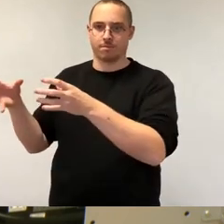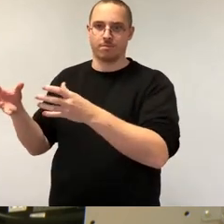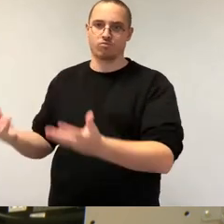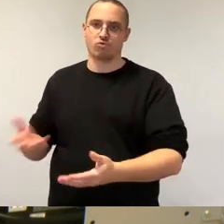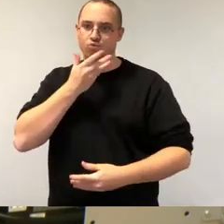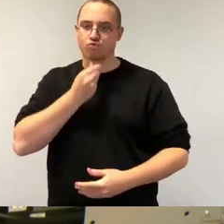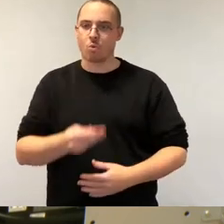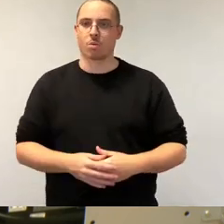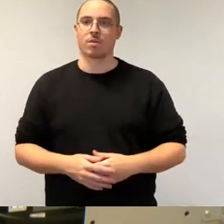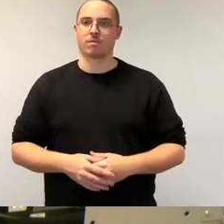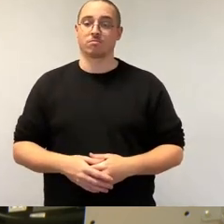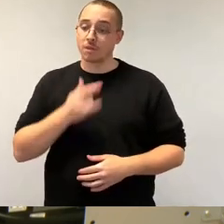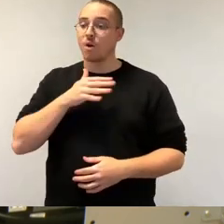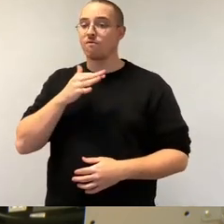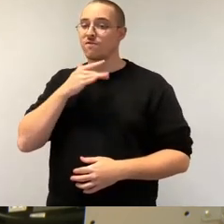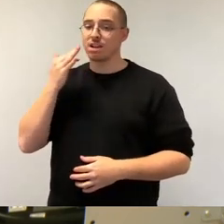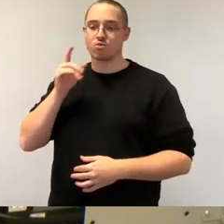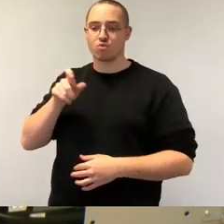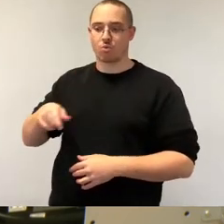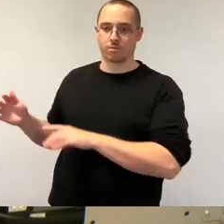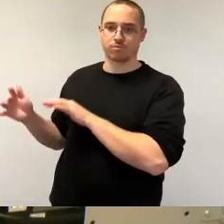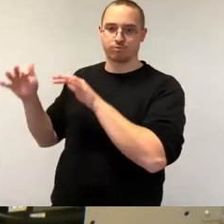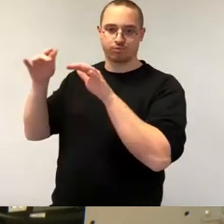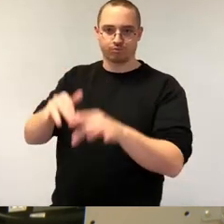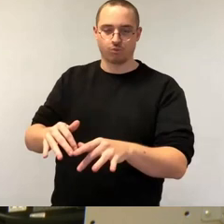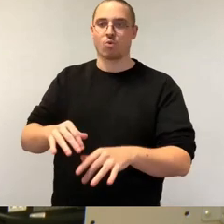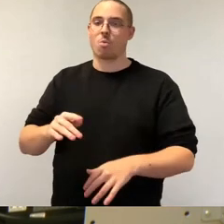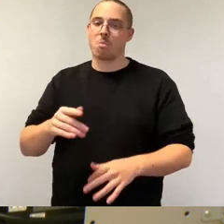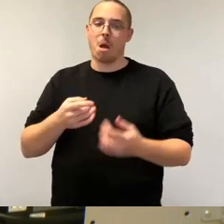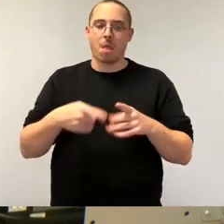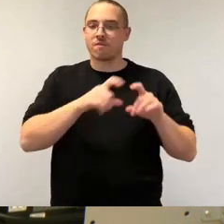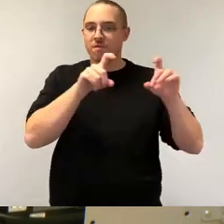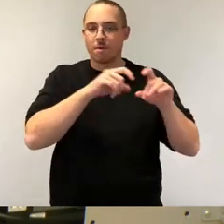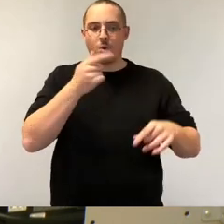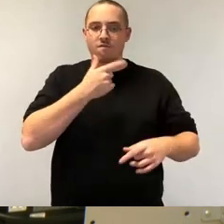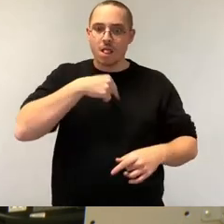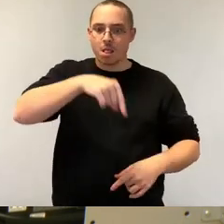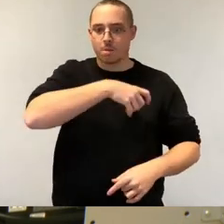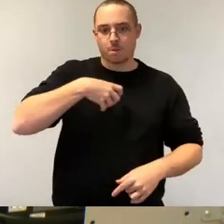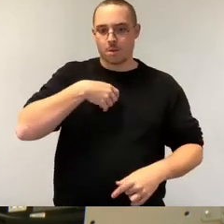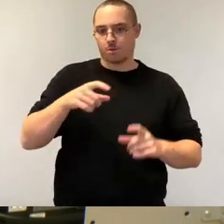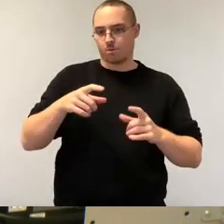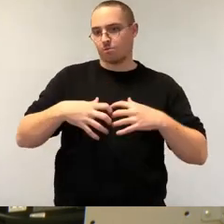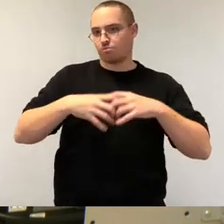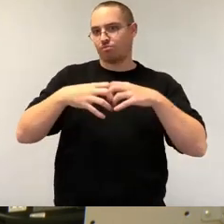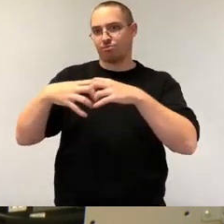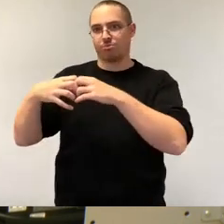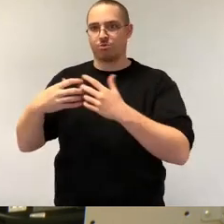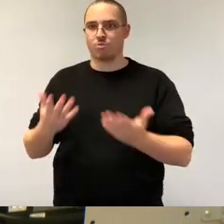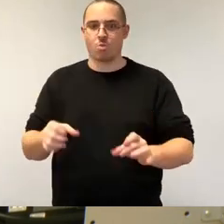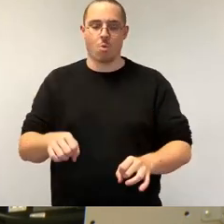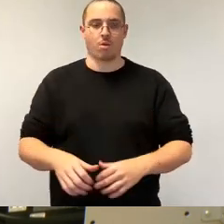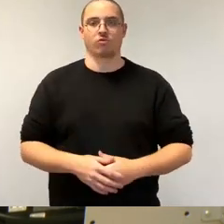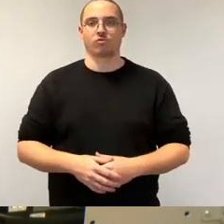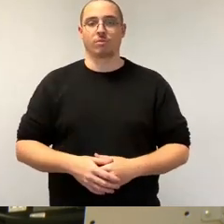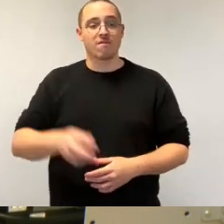Langfristig wird sich Sachsen und Dresden damit international profilieren, wir werden mehr Steuereinnahmen realisieren, der Wissenschaftsstandort wird international